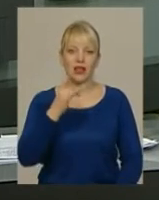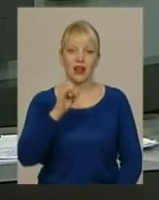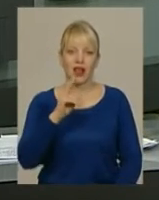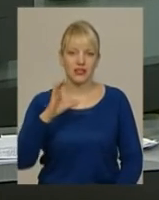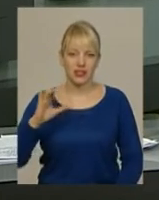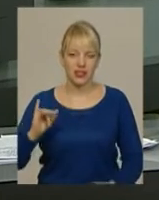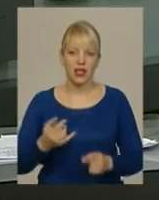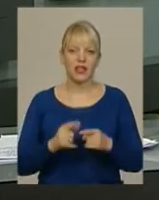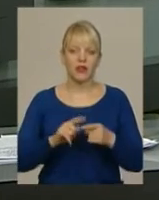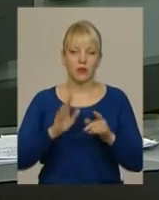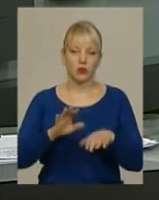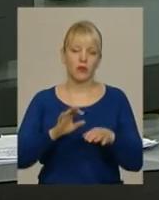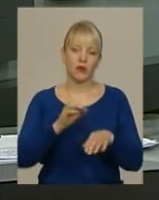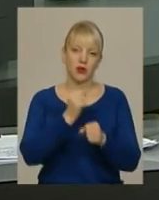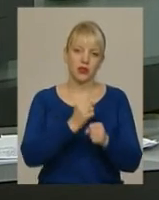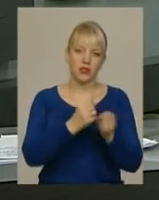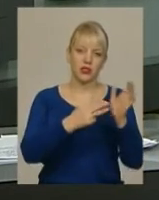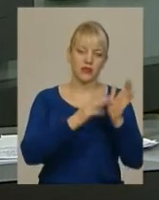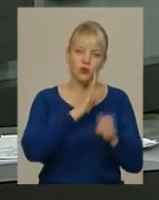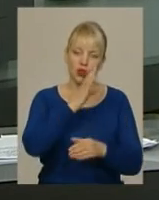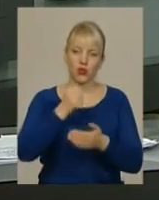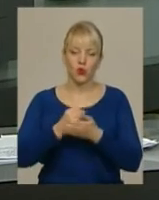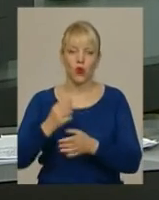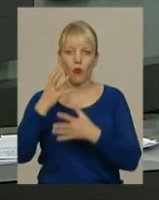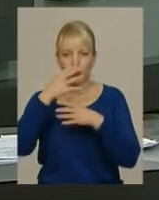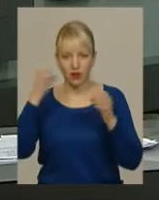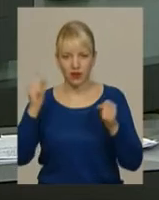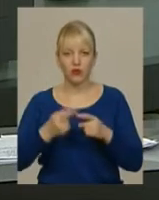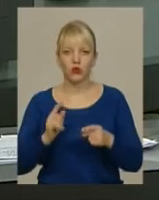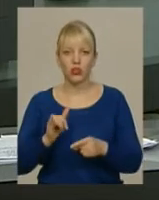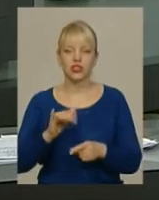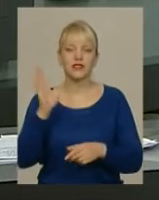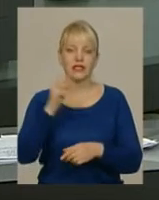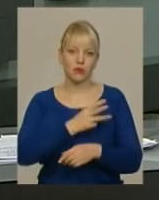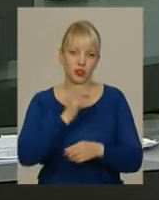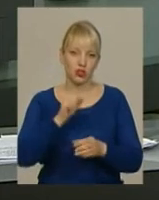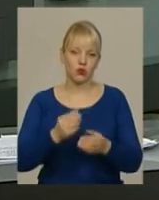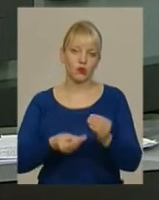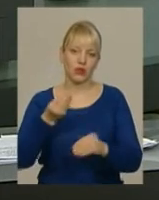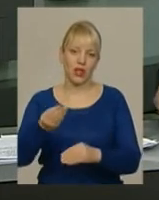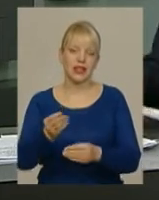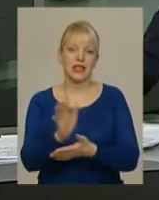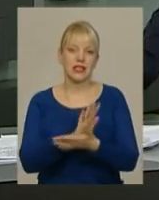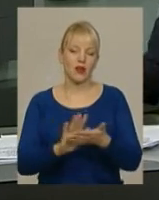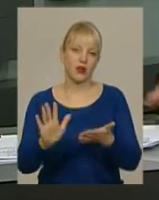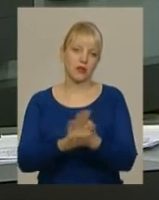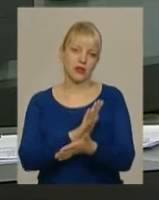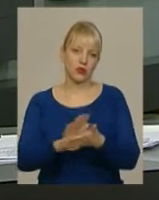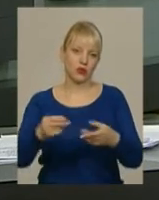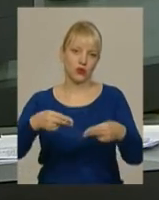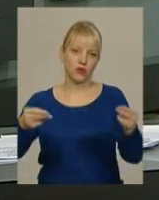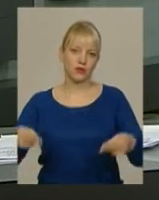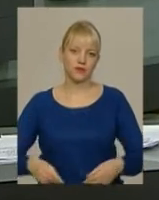день закоханих вони працюватимуть з 8 ранку і до півночі. Цього дня усі бажаючі зможуть подати заяву про одруження та безкоштовно заручитися.